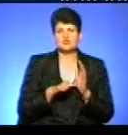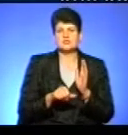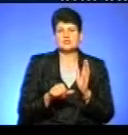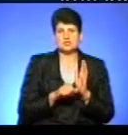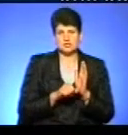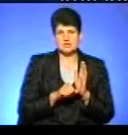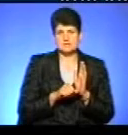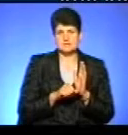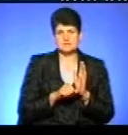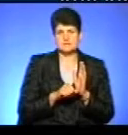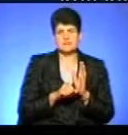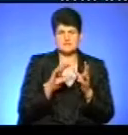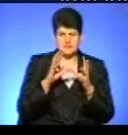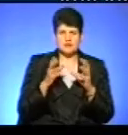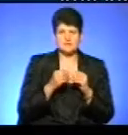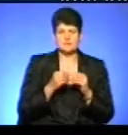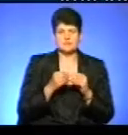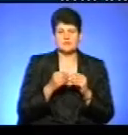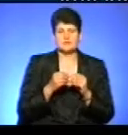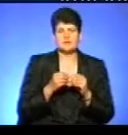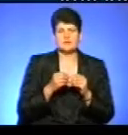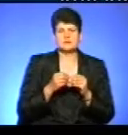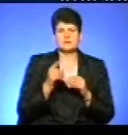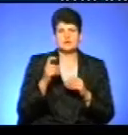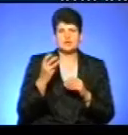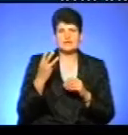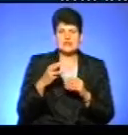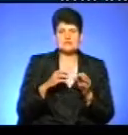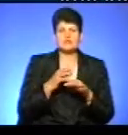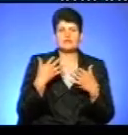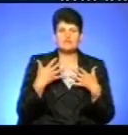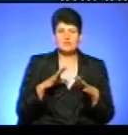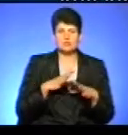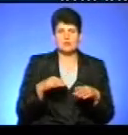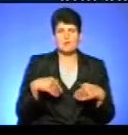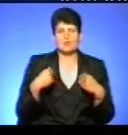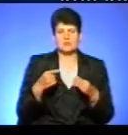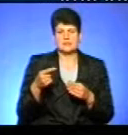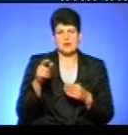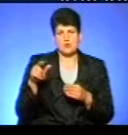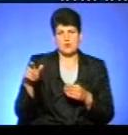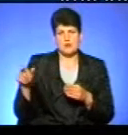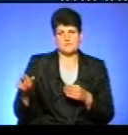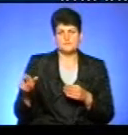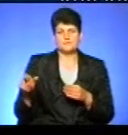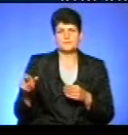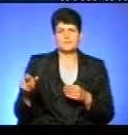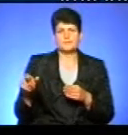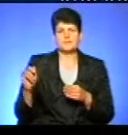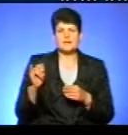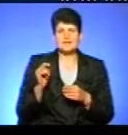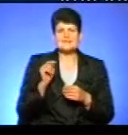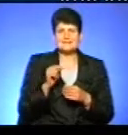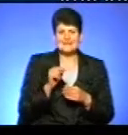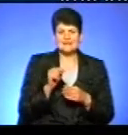проєктів. Це сумарно і великий маліпроєкт. Сумарно це виходить понад 130 проєктів, які вже були подані самими тернополянами, ініціативними тернополянами. І